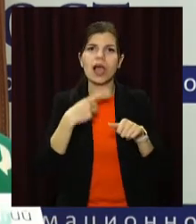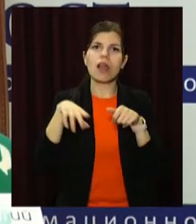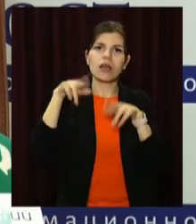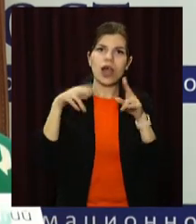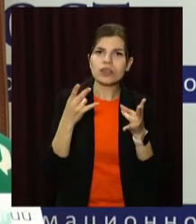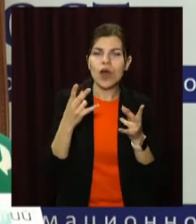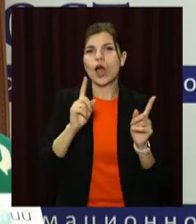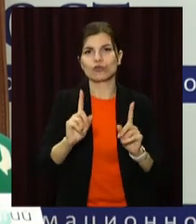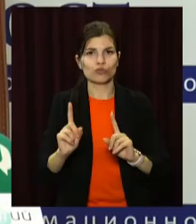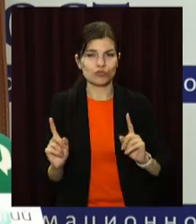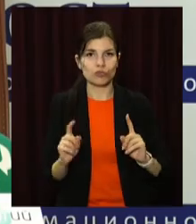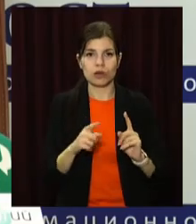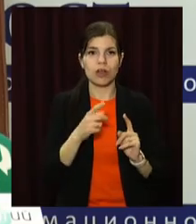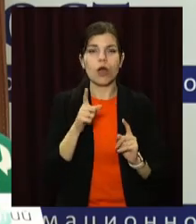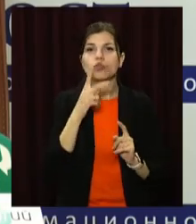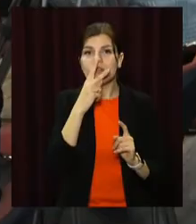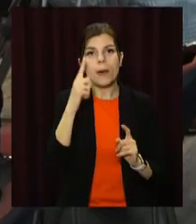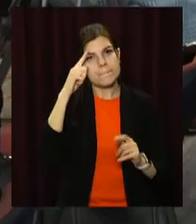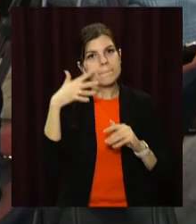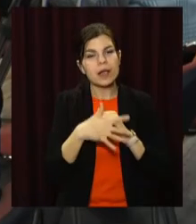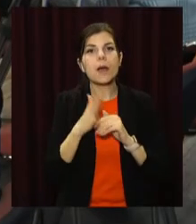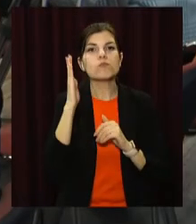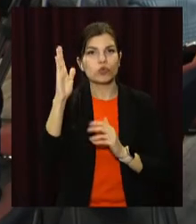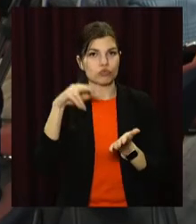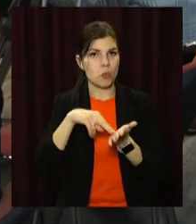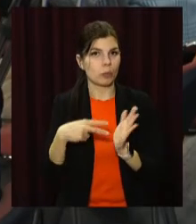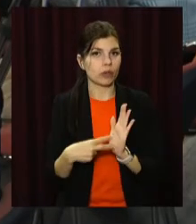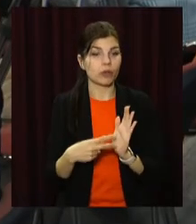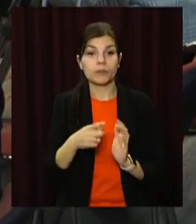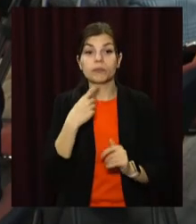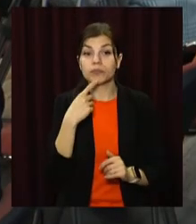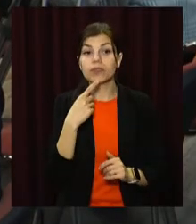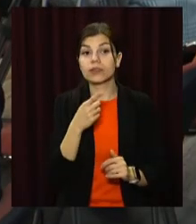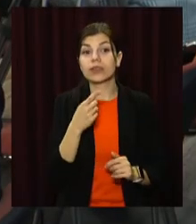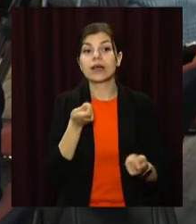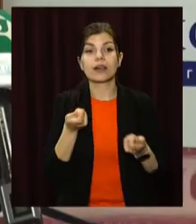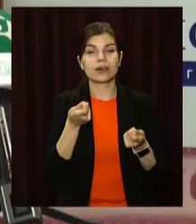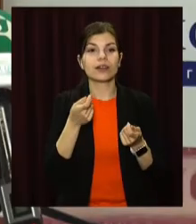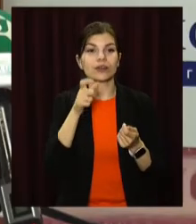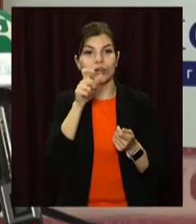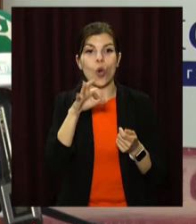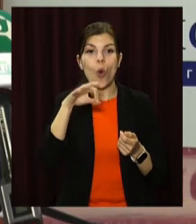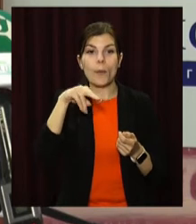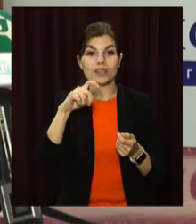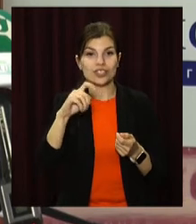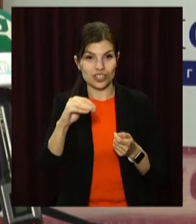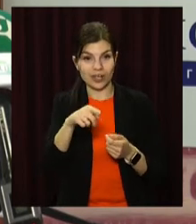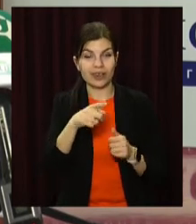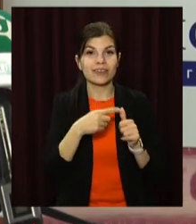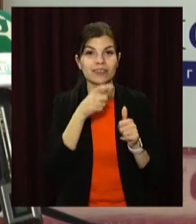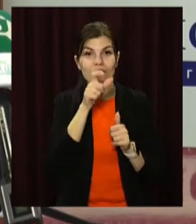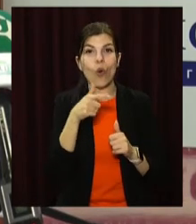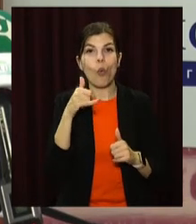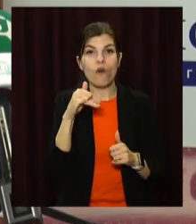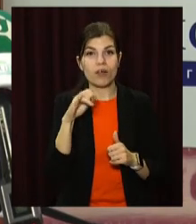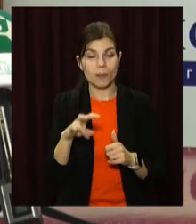вирішувати наші плани на будущее. Толок у пам'яті ініціював керівник обласної організації ОПЗЖ Геннадій Гуфман. Вже цього